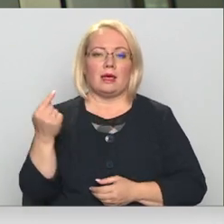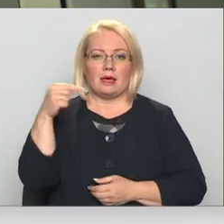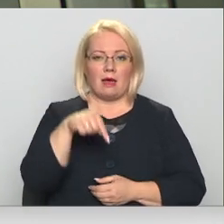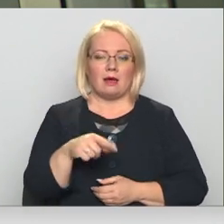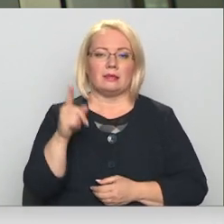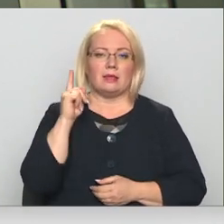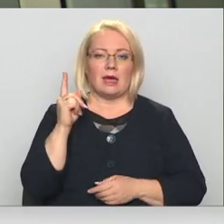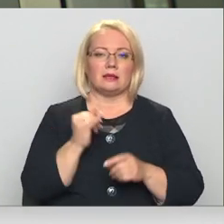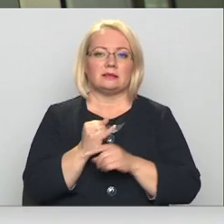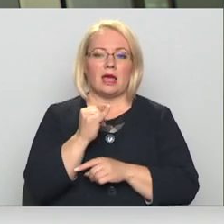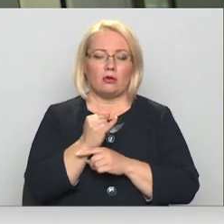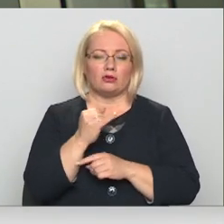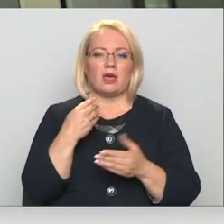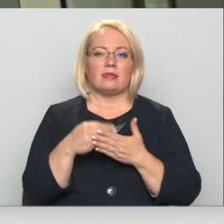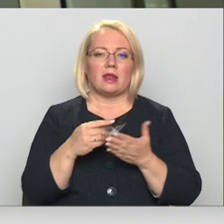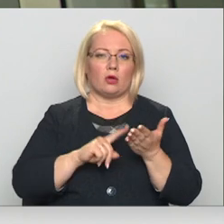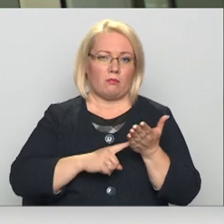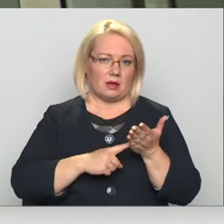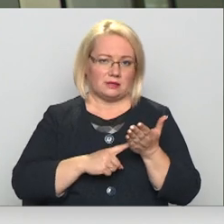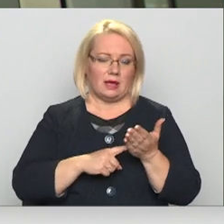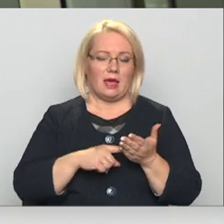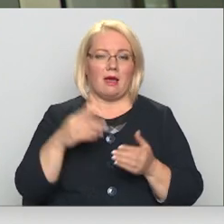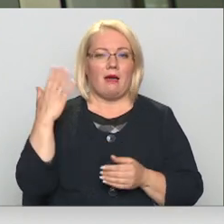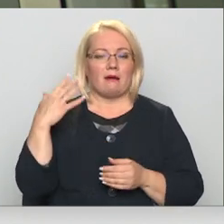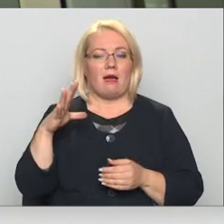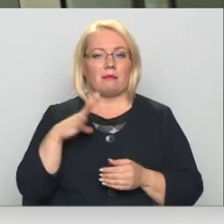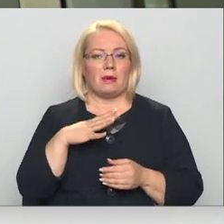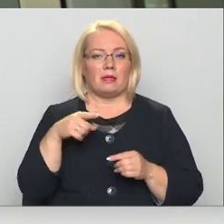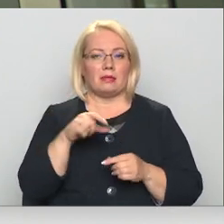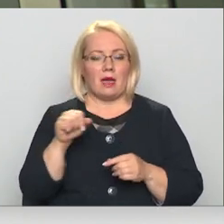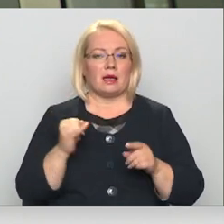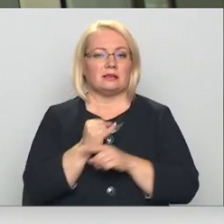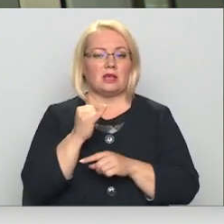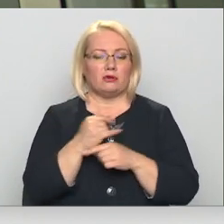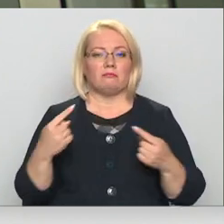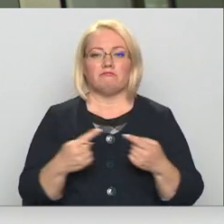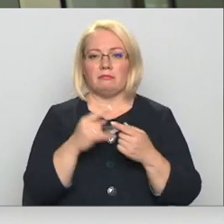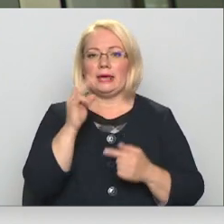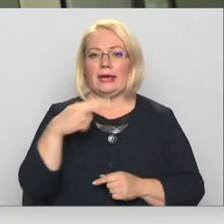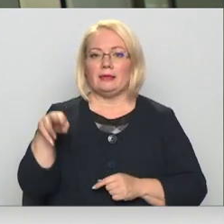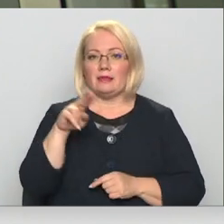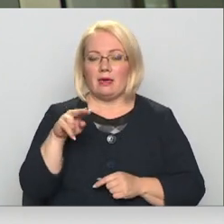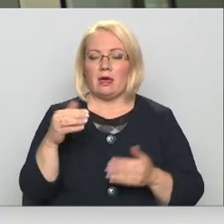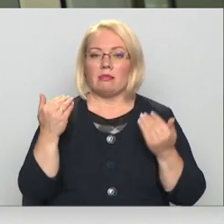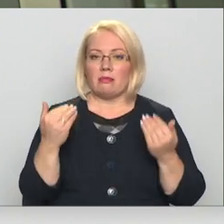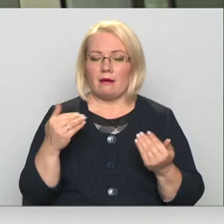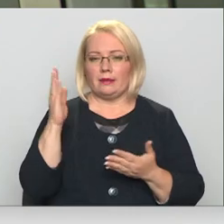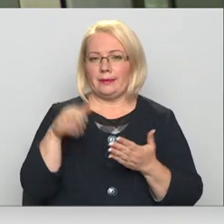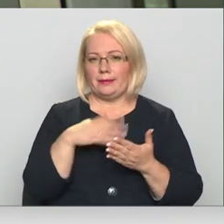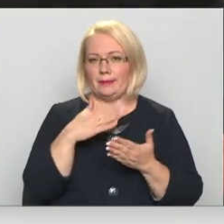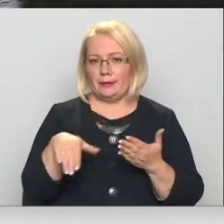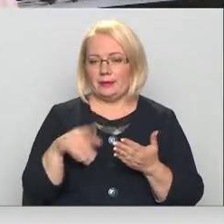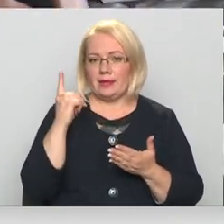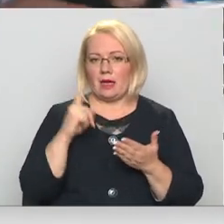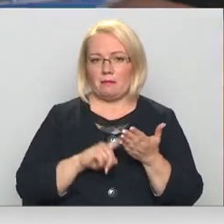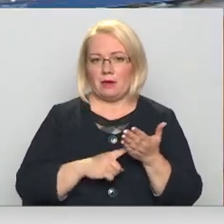tikai ar ceļošanai derīgu pasi. Līdz šim kārtība bija tāda, ka ceļošanai der arī ID karta, bet nu šī kārtība ir mainīta.